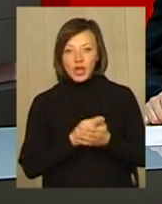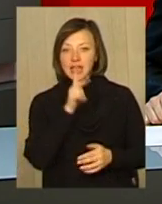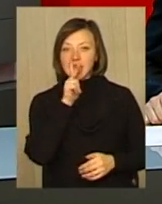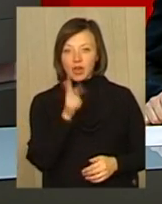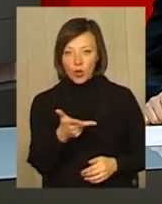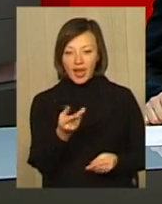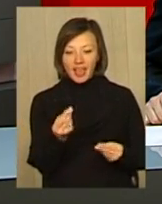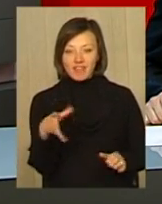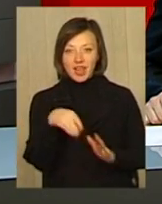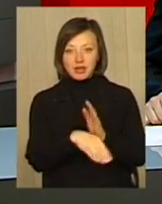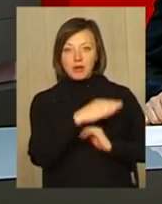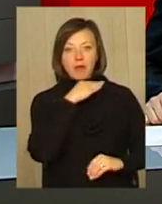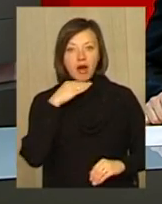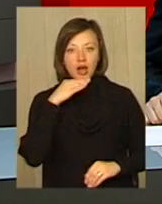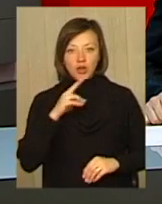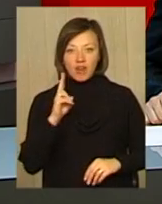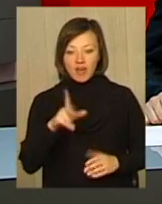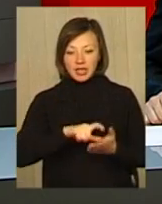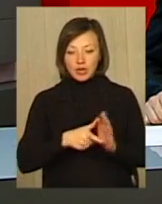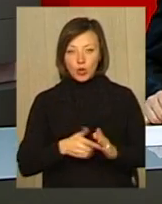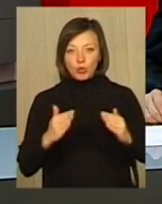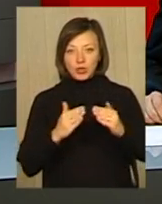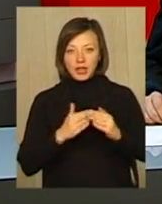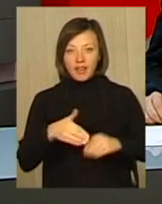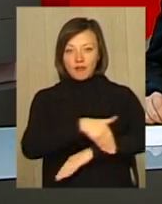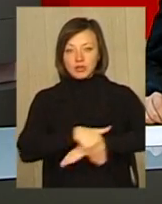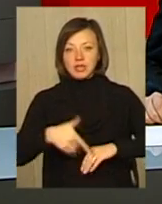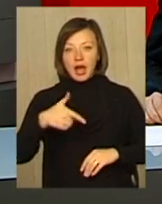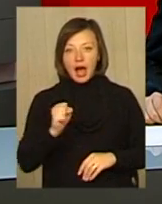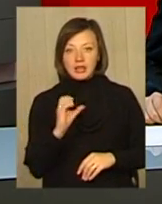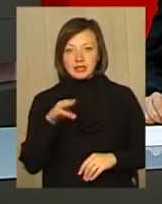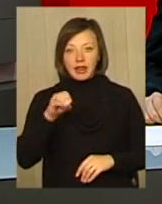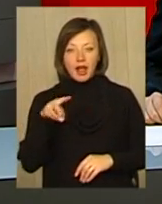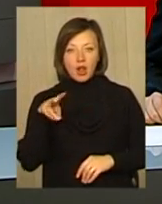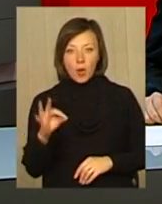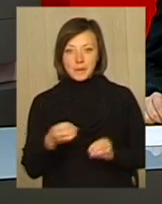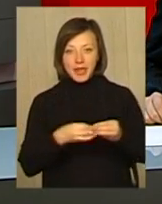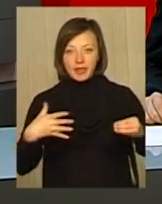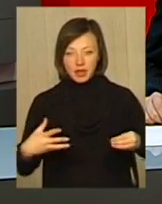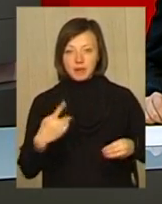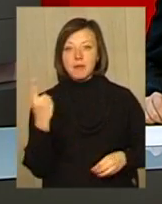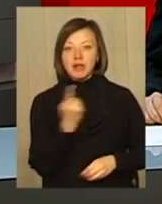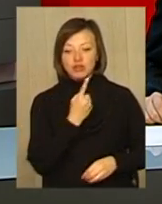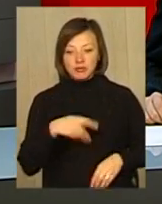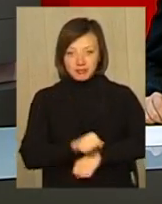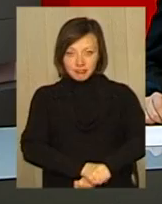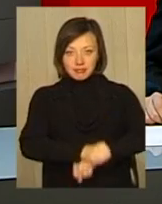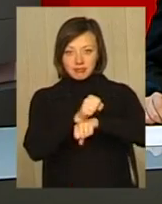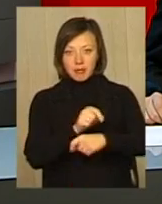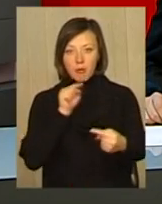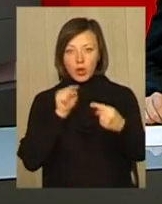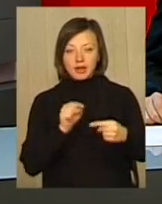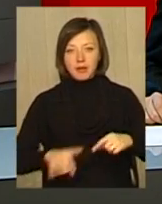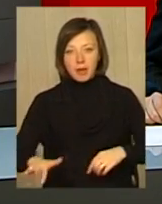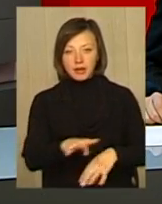роки інвестори багатоквартирного будинку на вулиці Гастелло, 15, що у Хмельницькому – перш ніж вийти на акцію протесту на